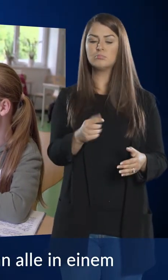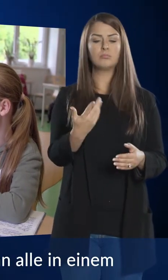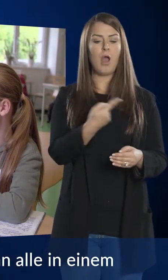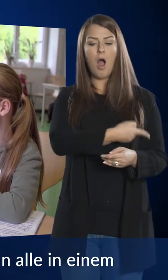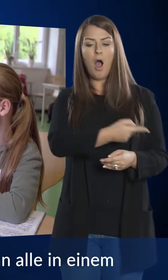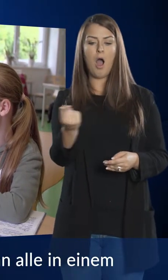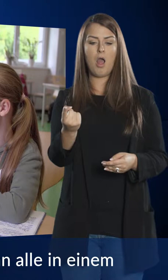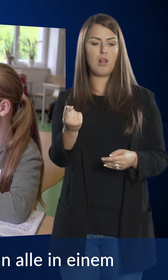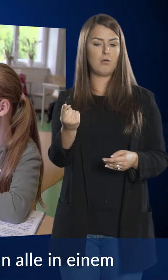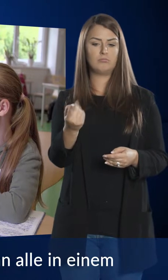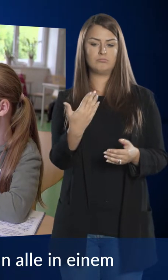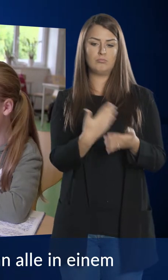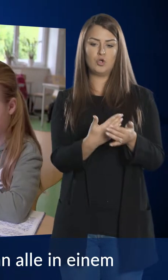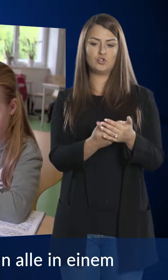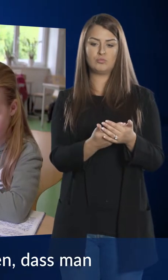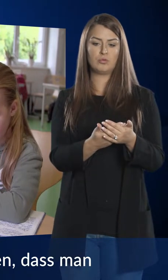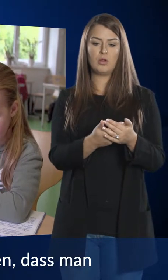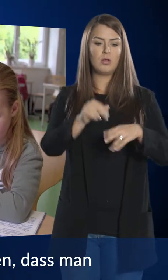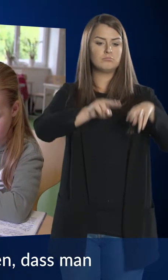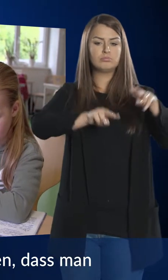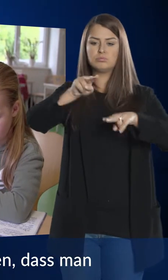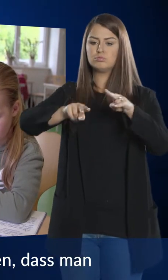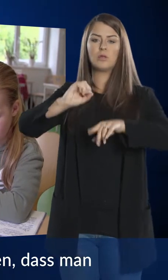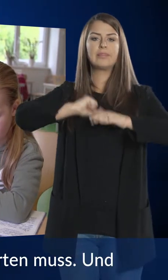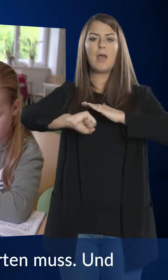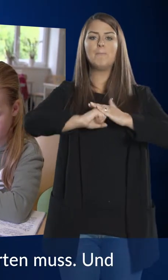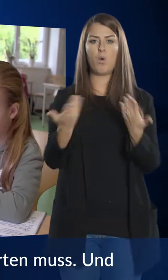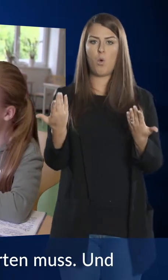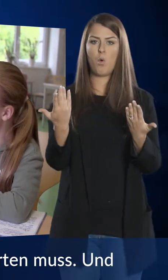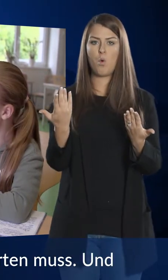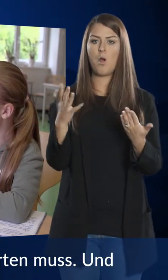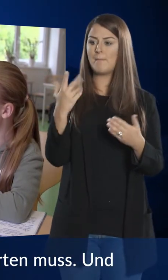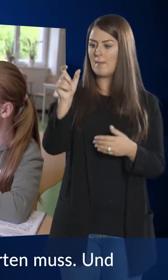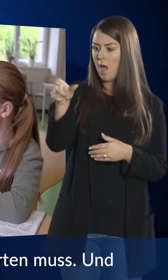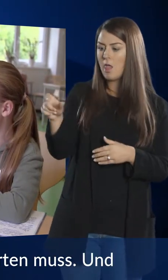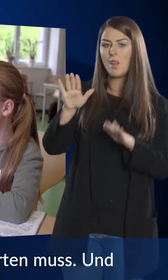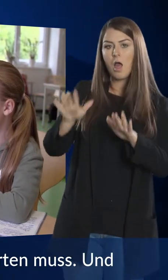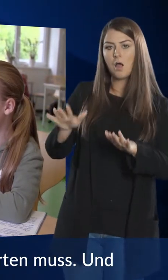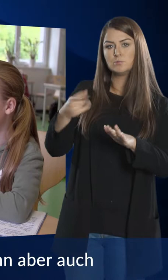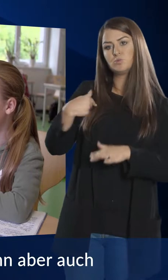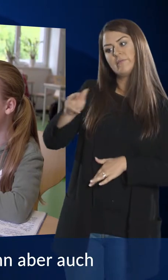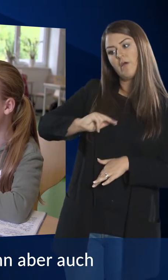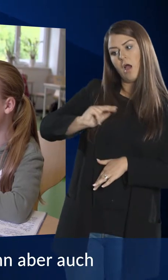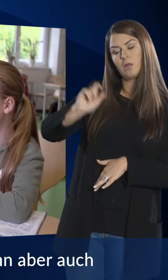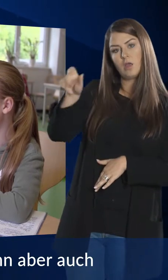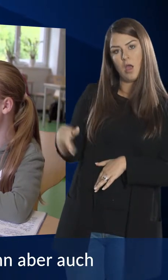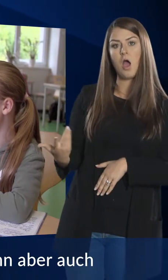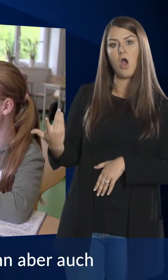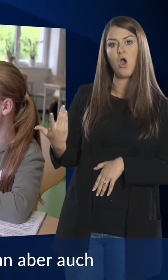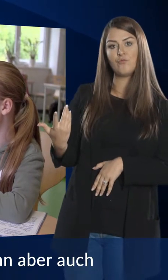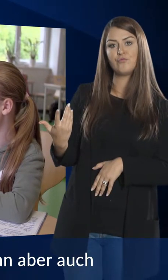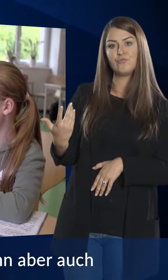alle in einem verschiedenen Tempo arbeiten, dass man natürlich auf die langsam warten muss. Und die Schnellen, die